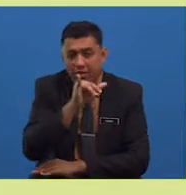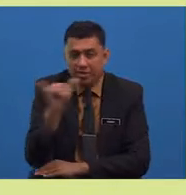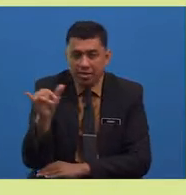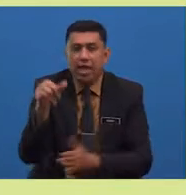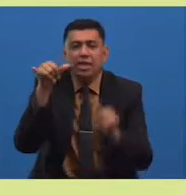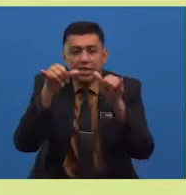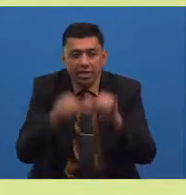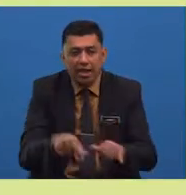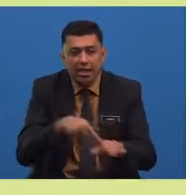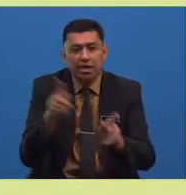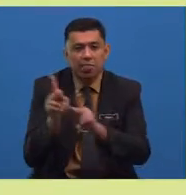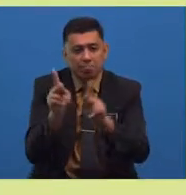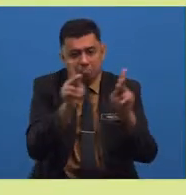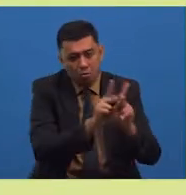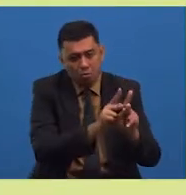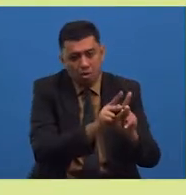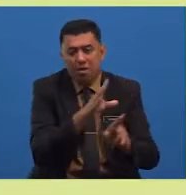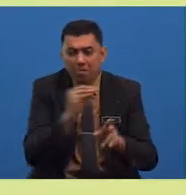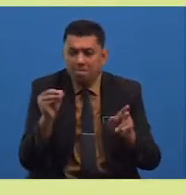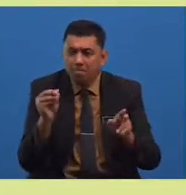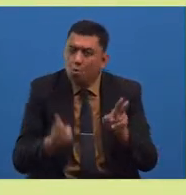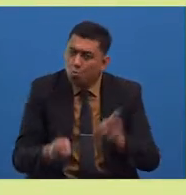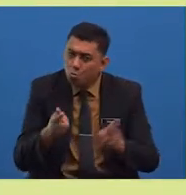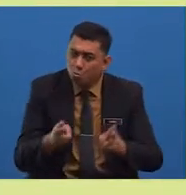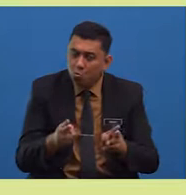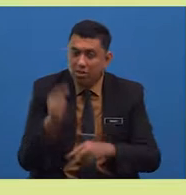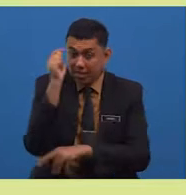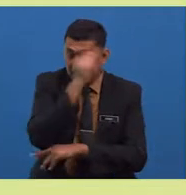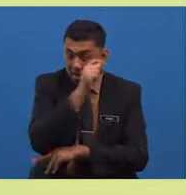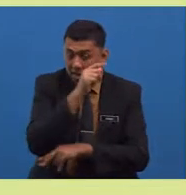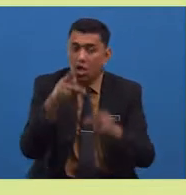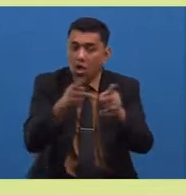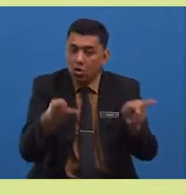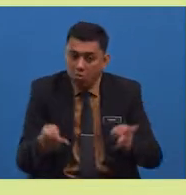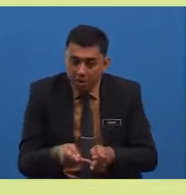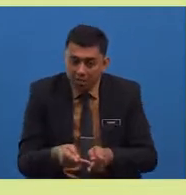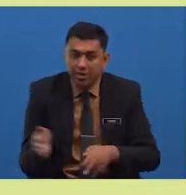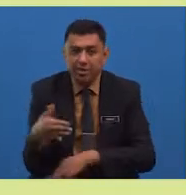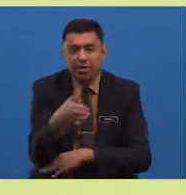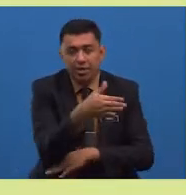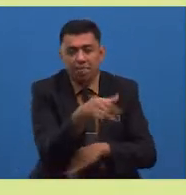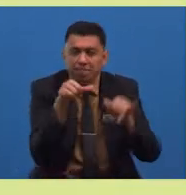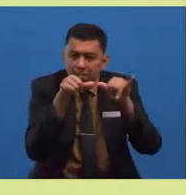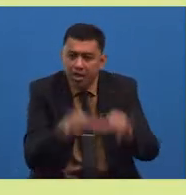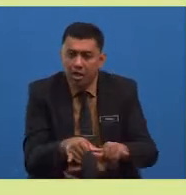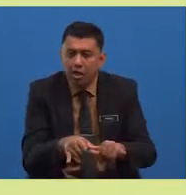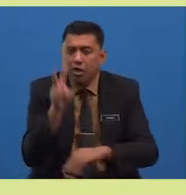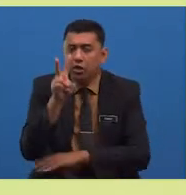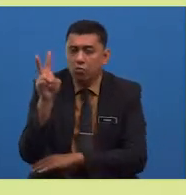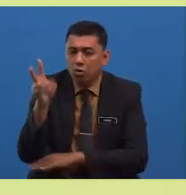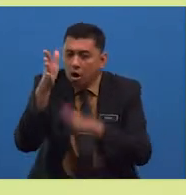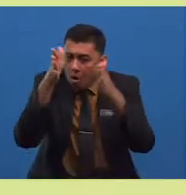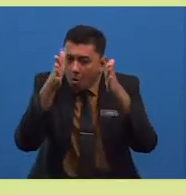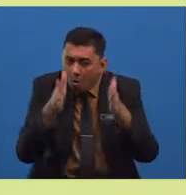kampung serta menguruskan ternakan kolam ikan peninggalan kedua orang